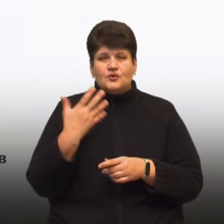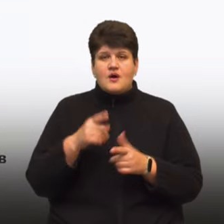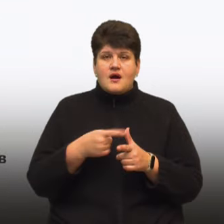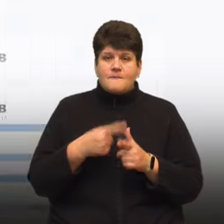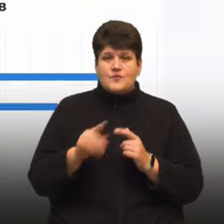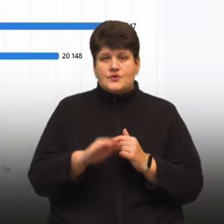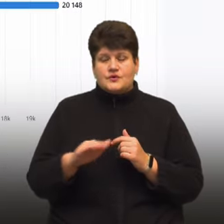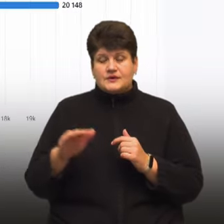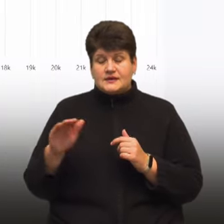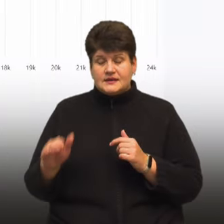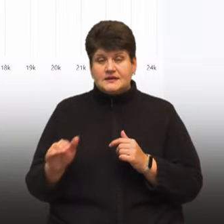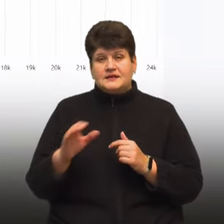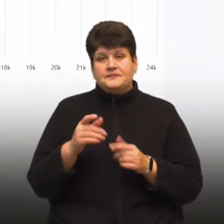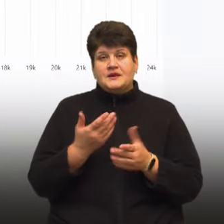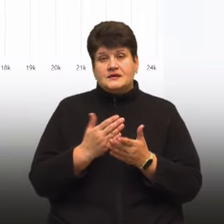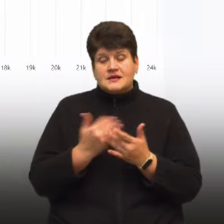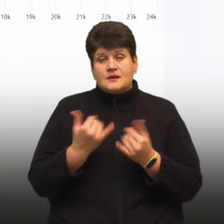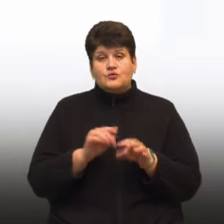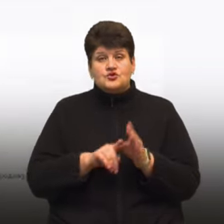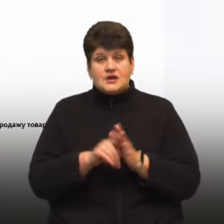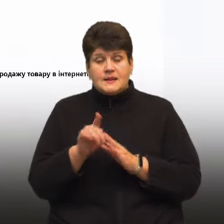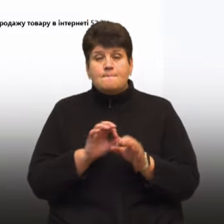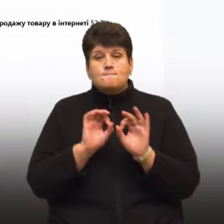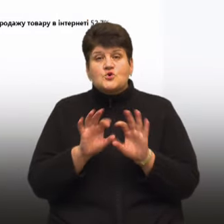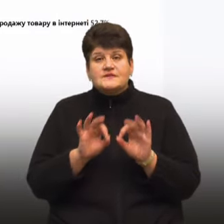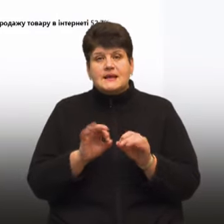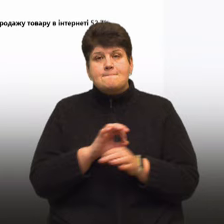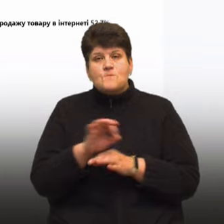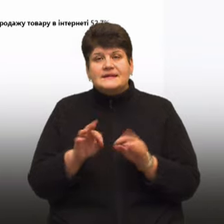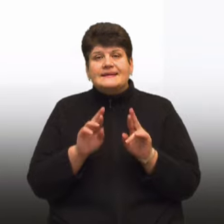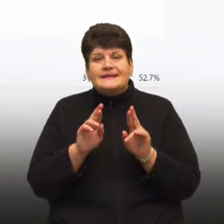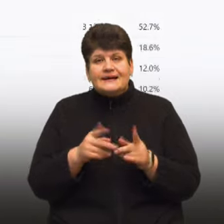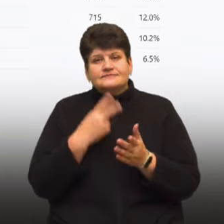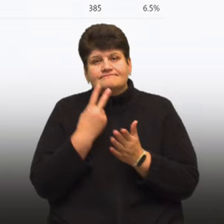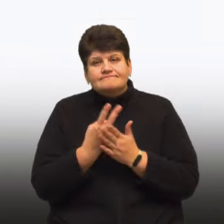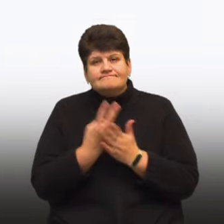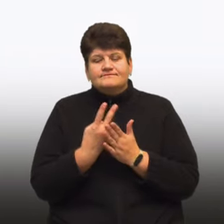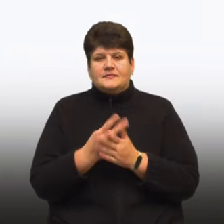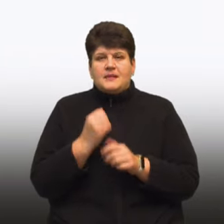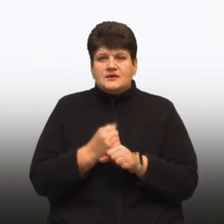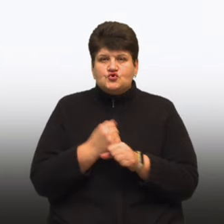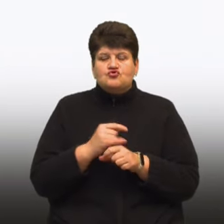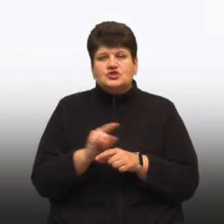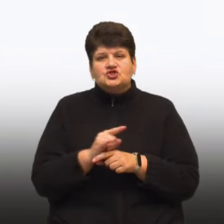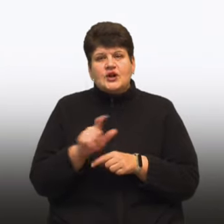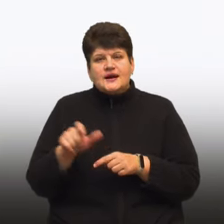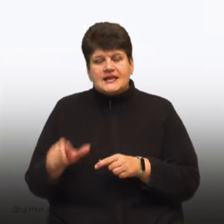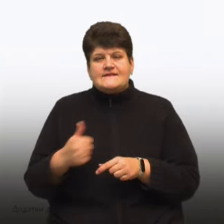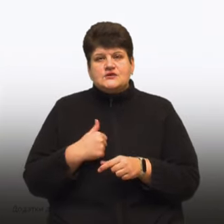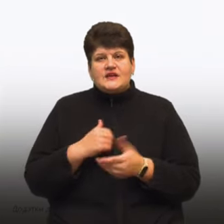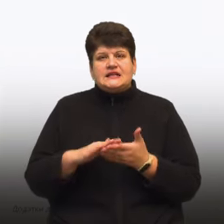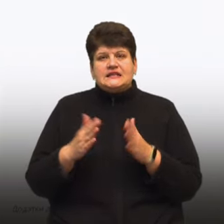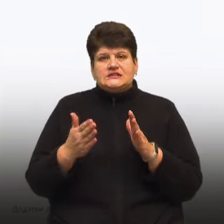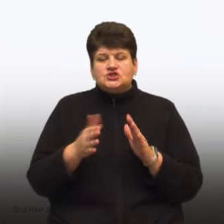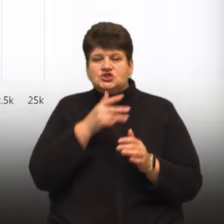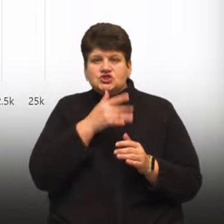Опендатабот запустили просвітницький проєкт, щоб з'ясувати, як працюють шахраї у воєнний час, і навчити українців протидіяти кібершахрайству.